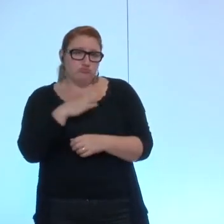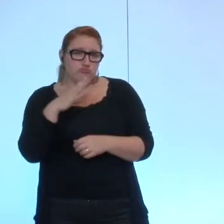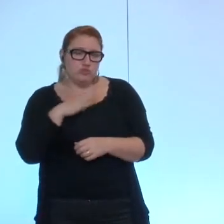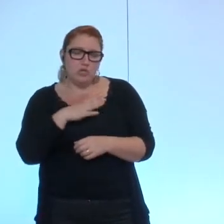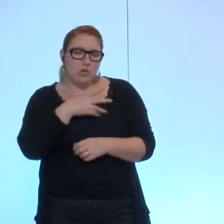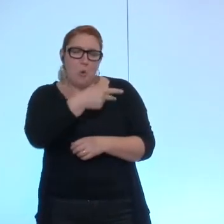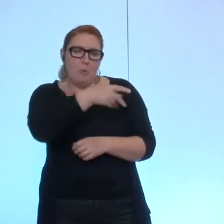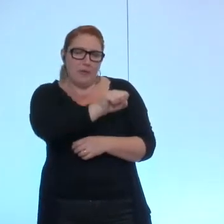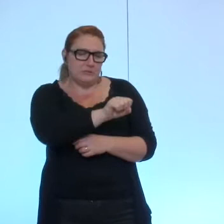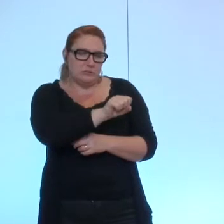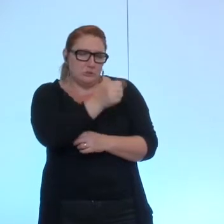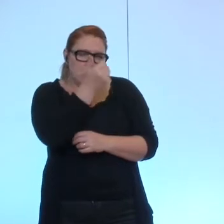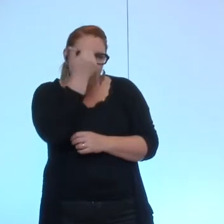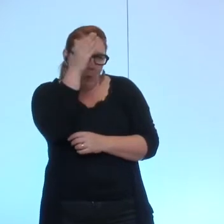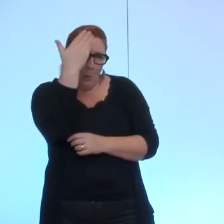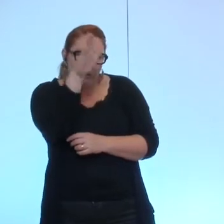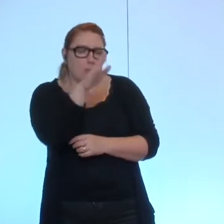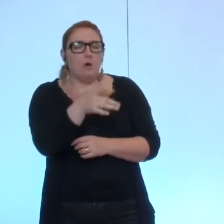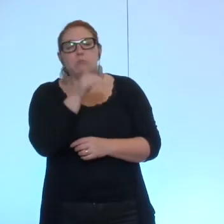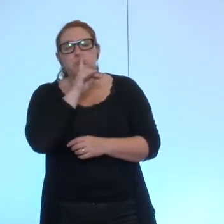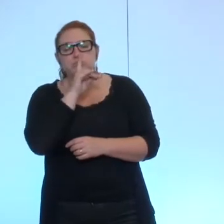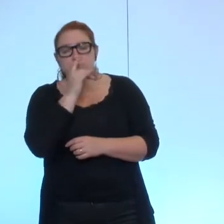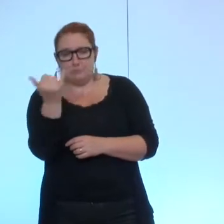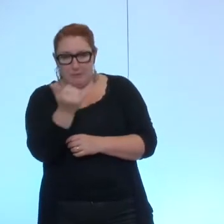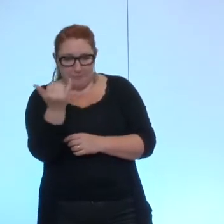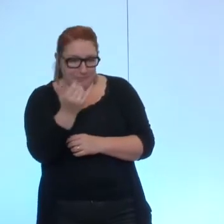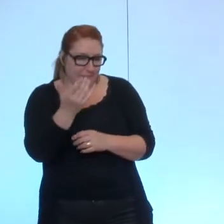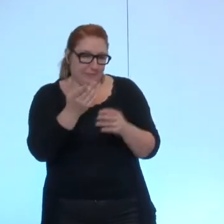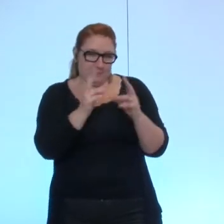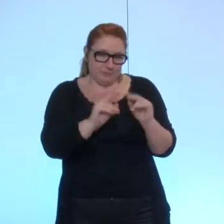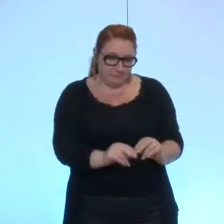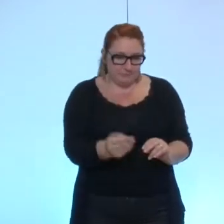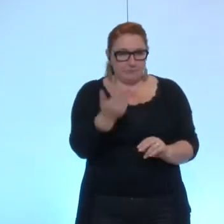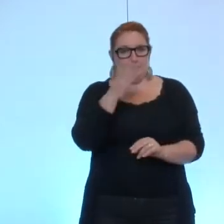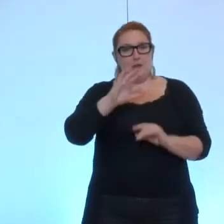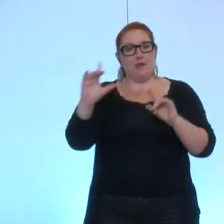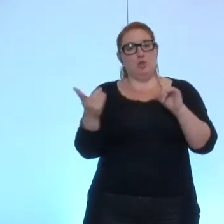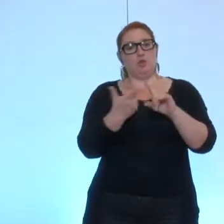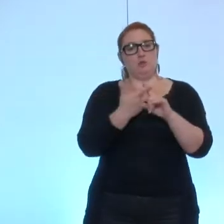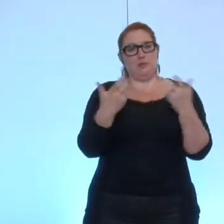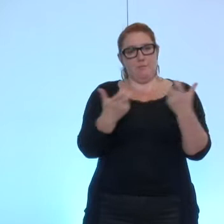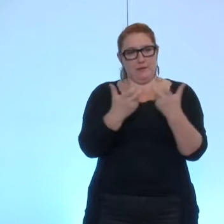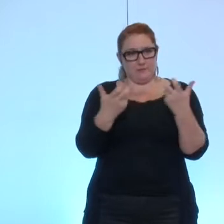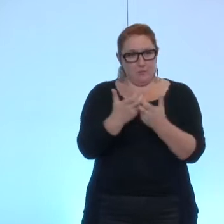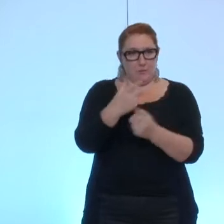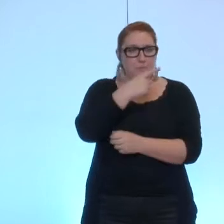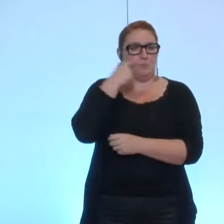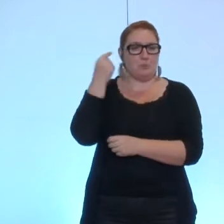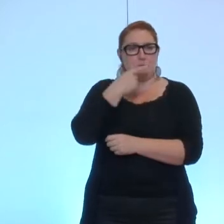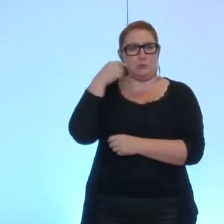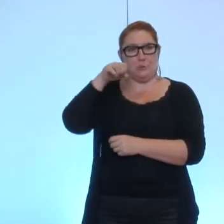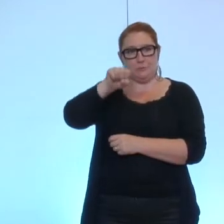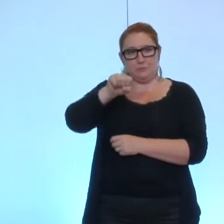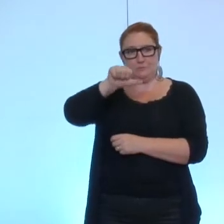PS, mais je ne pas les dire, mais deuxième exemple, M. Santini, qui n'a jamais été quelqu